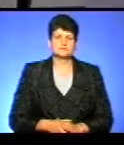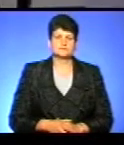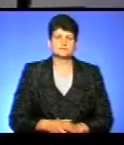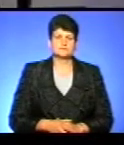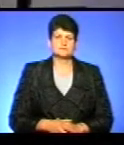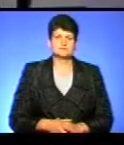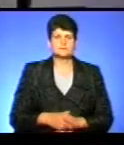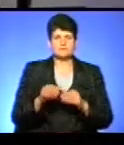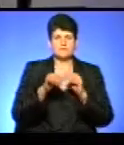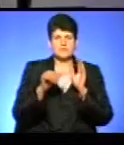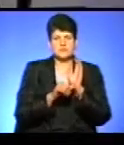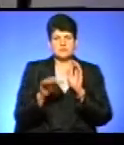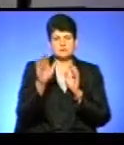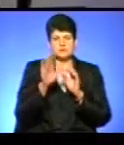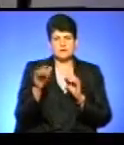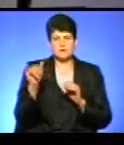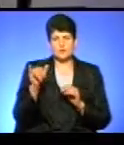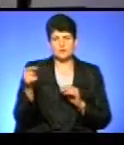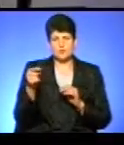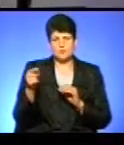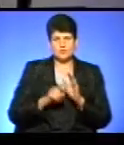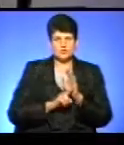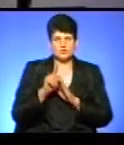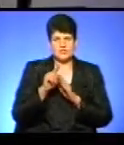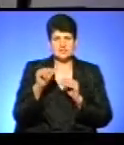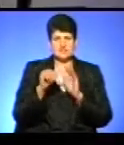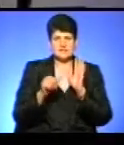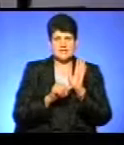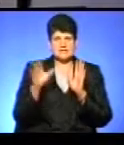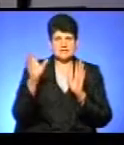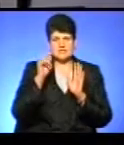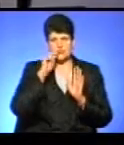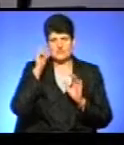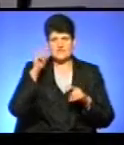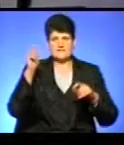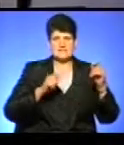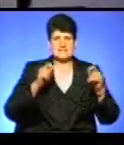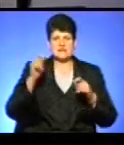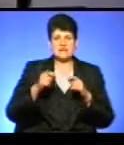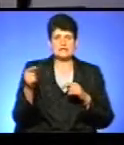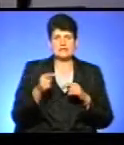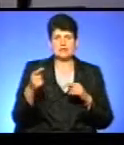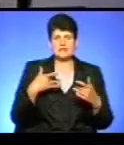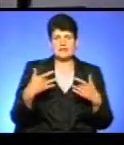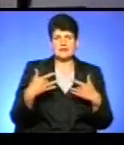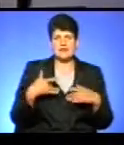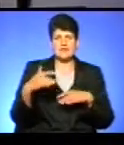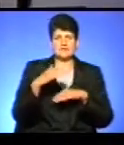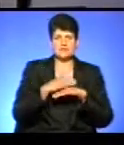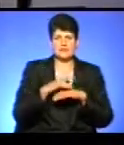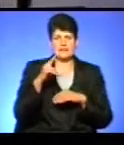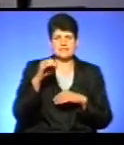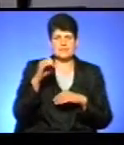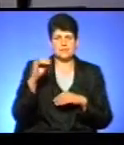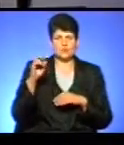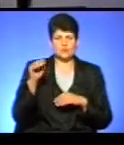16 вересня у Тернополі розпочинається 16-й всеукраїнський фестиваль «Тернопільські театральні вечори. Дебют».